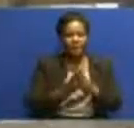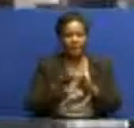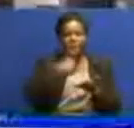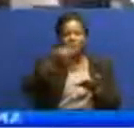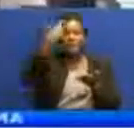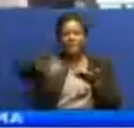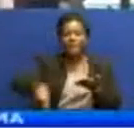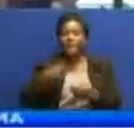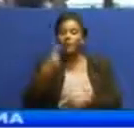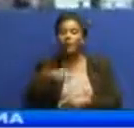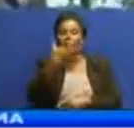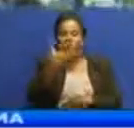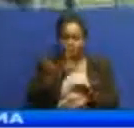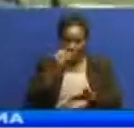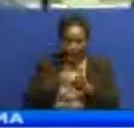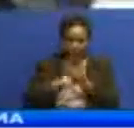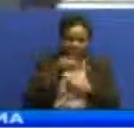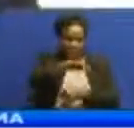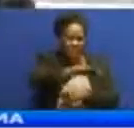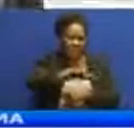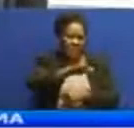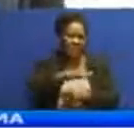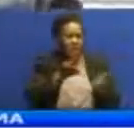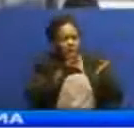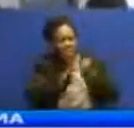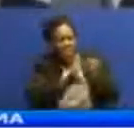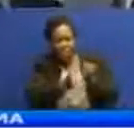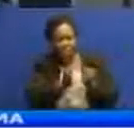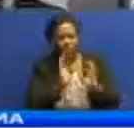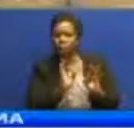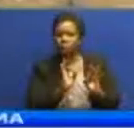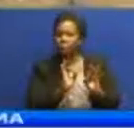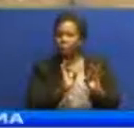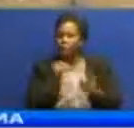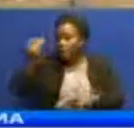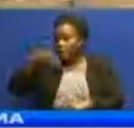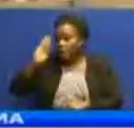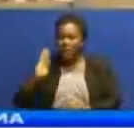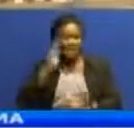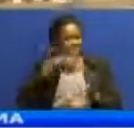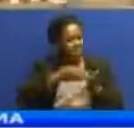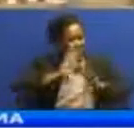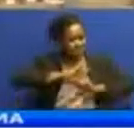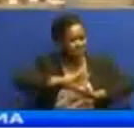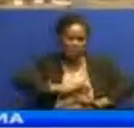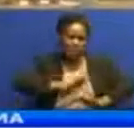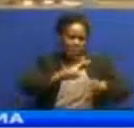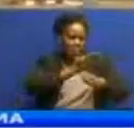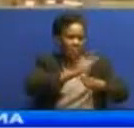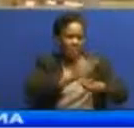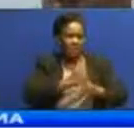Kutokana na kutokuwa na mazingira mazuri ya kutolea huduma, hii leo serikali meeleza kutohoridhishwa na ukarabati uluofanyika.